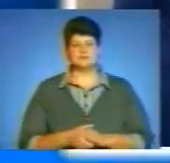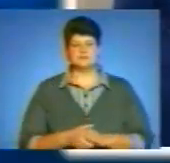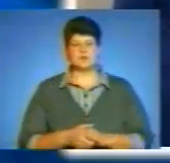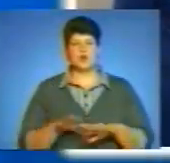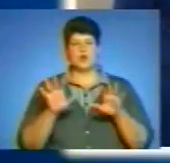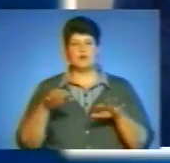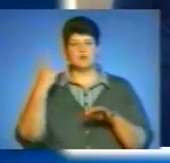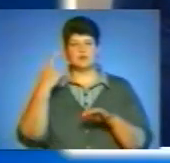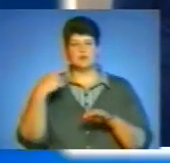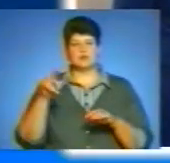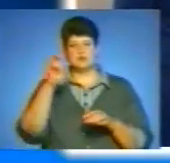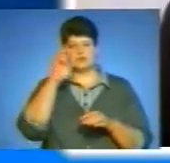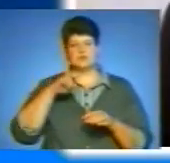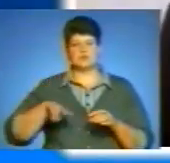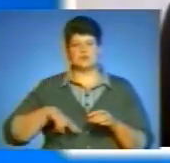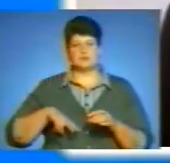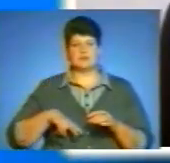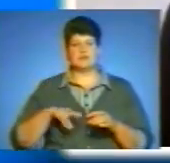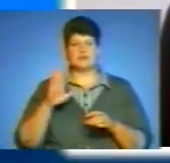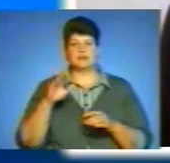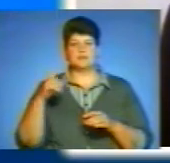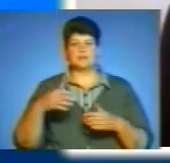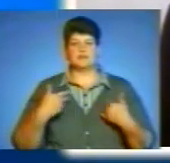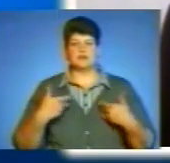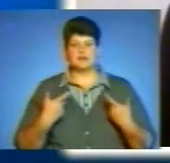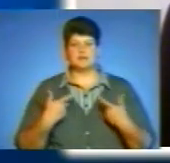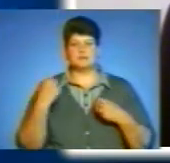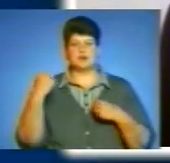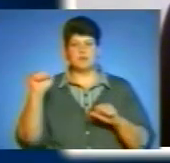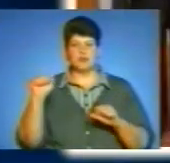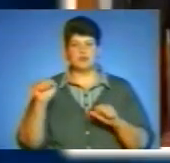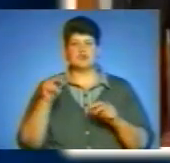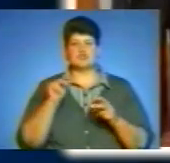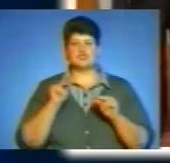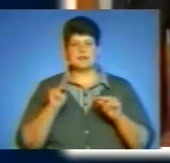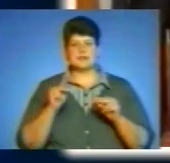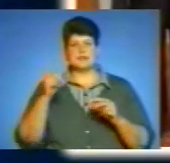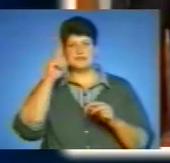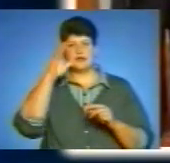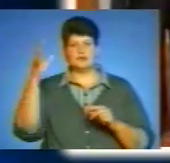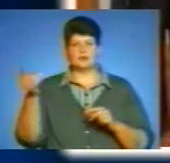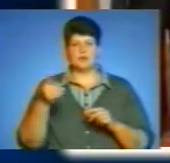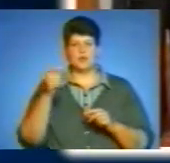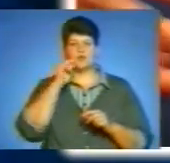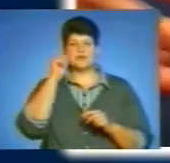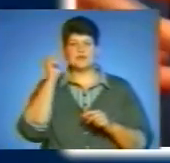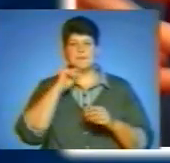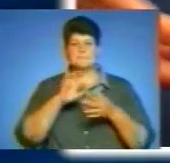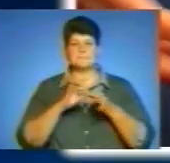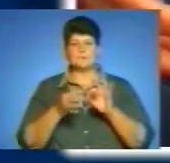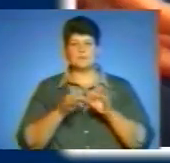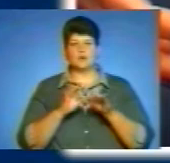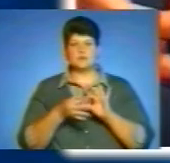Голова обласної державної адміністрації Лантин Хоптян привітав із перемогою та вручив відзнаку честь і слава Тернопільщини українському